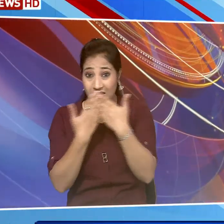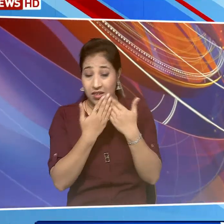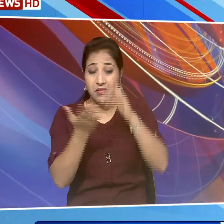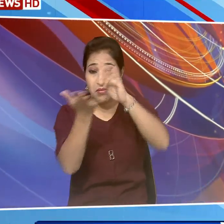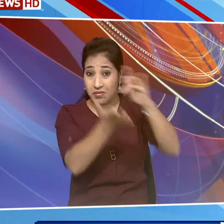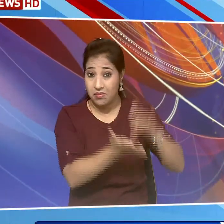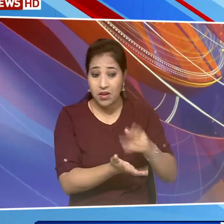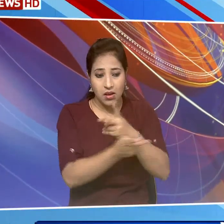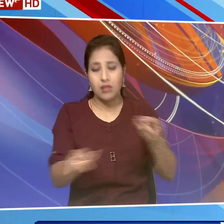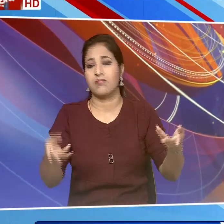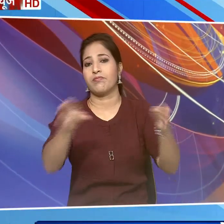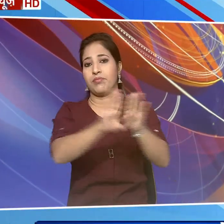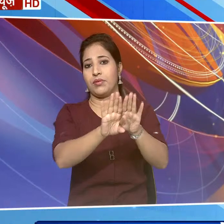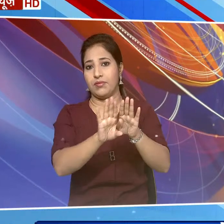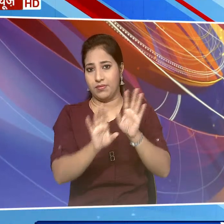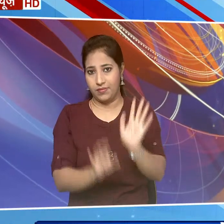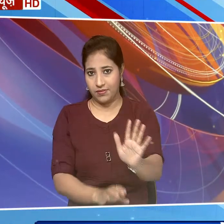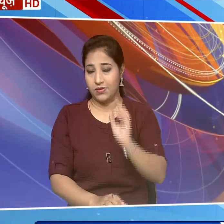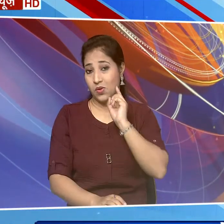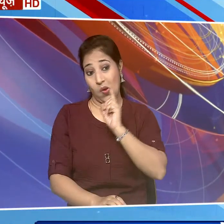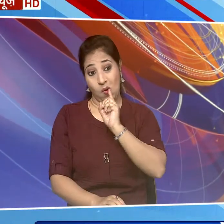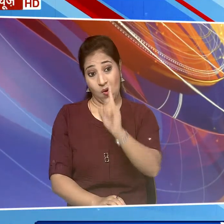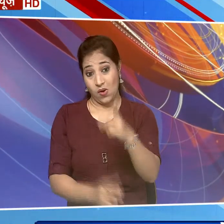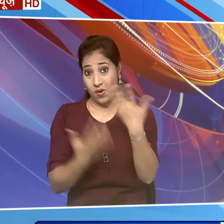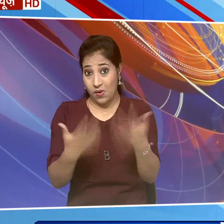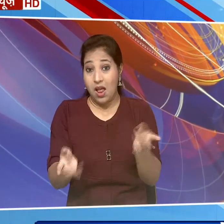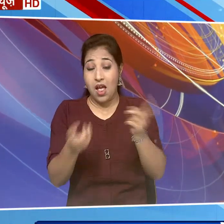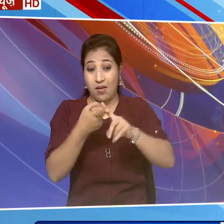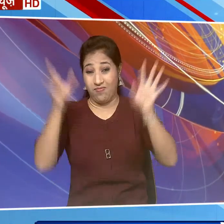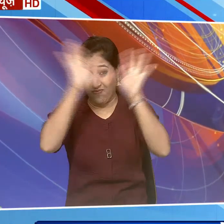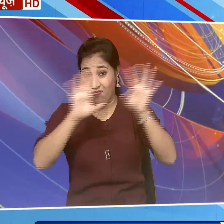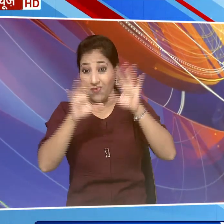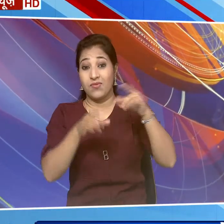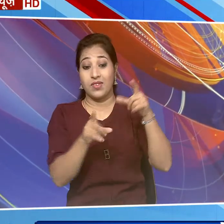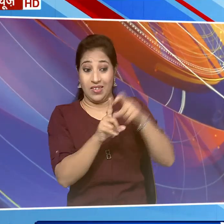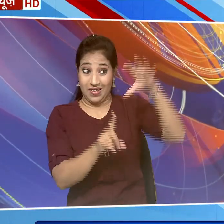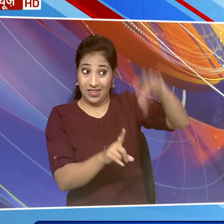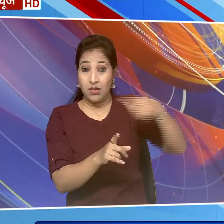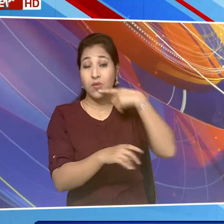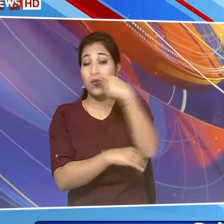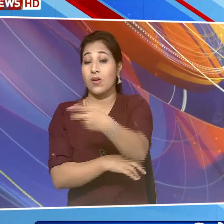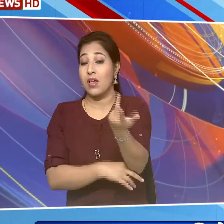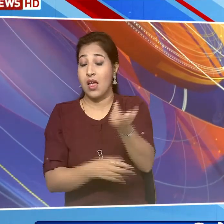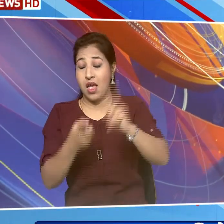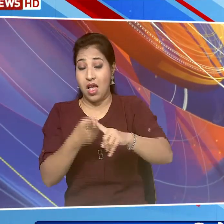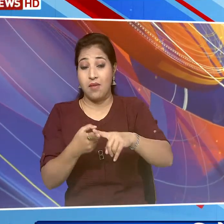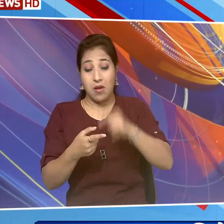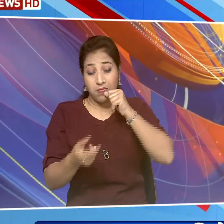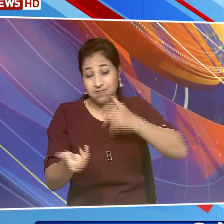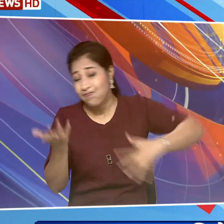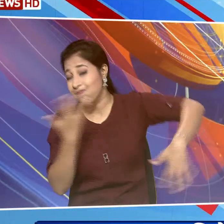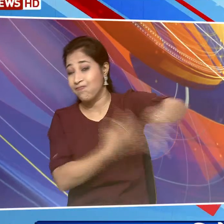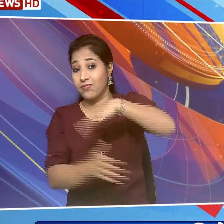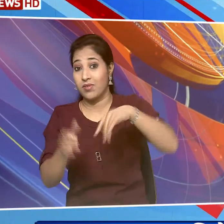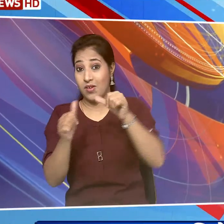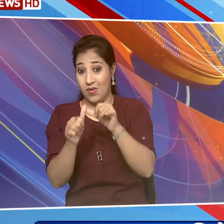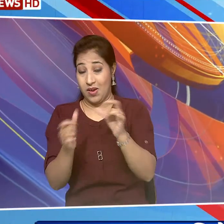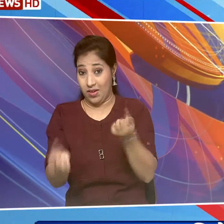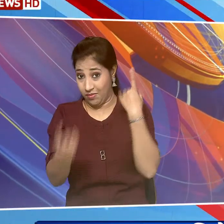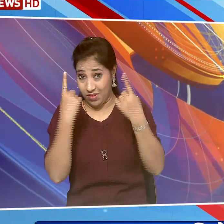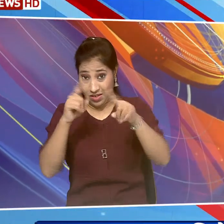बंद रखने का निर्देश दिया है मौसम विभाग में चक्रवात के कारण अरुनाचल प्रदेश, असम,